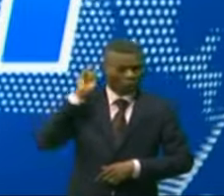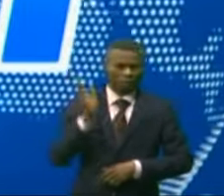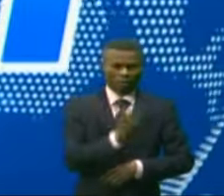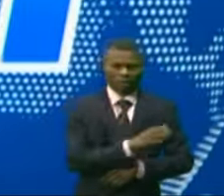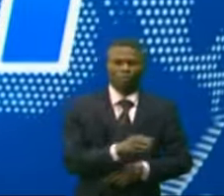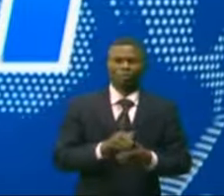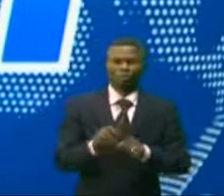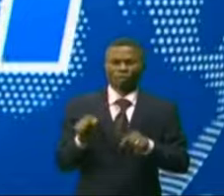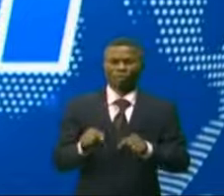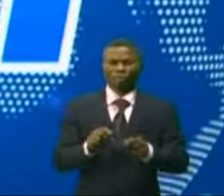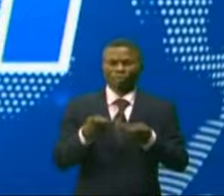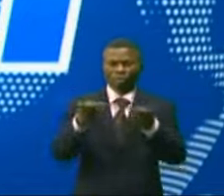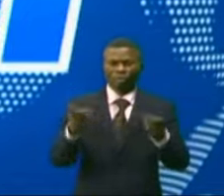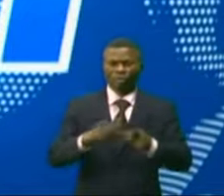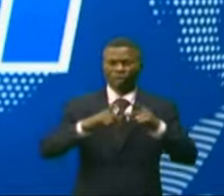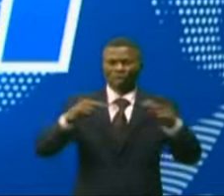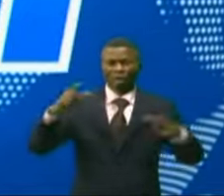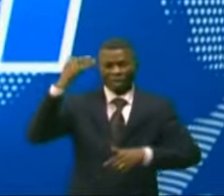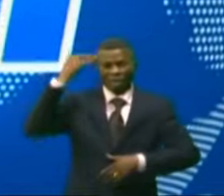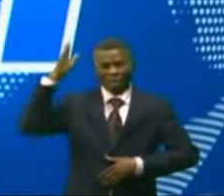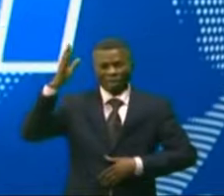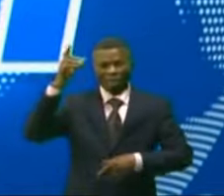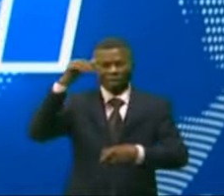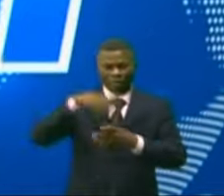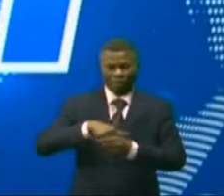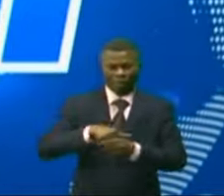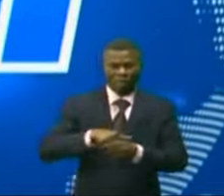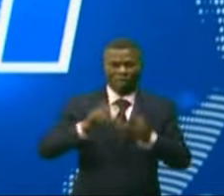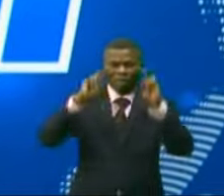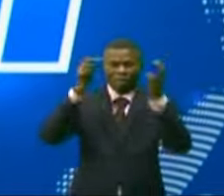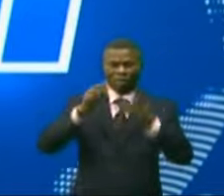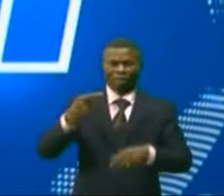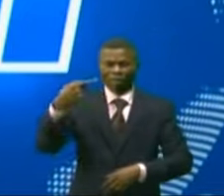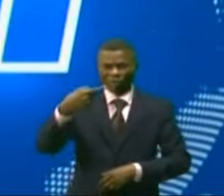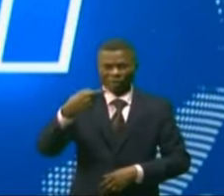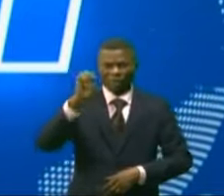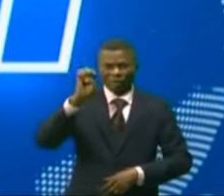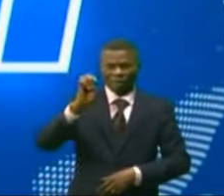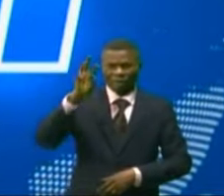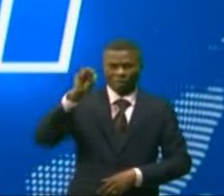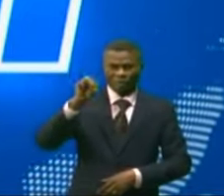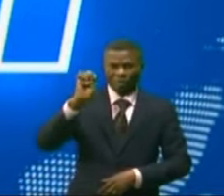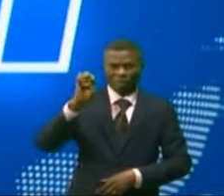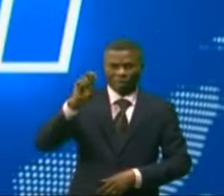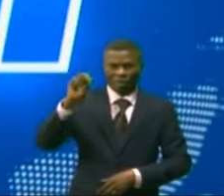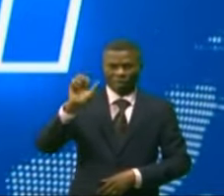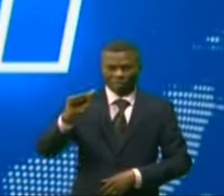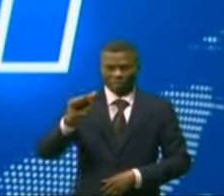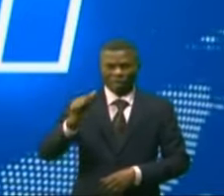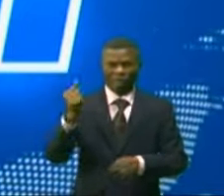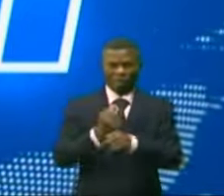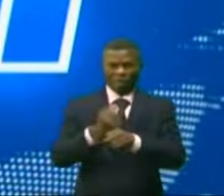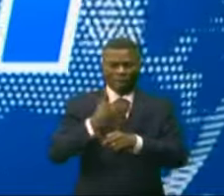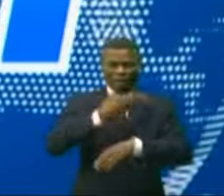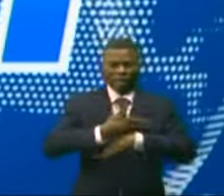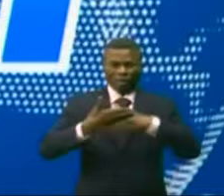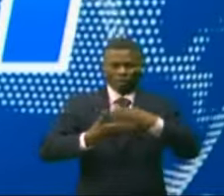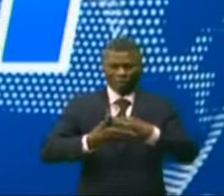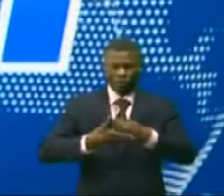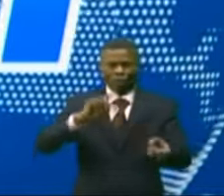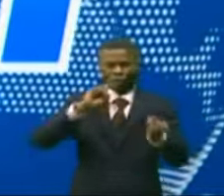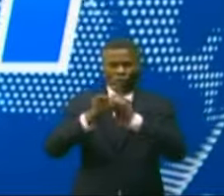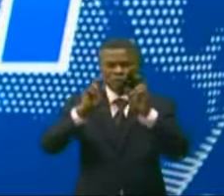le Lois là-bas pour l'espace Grand Équateur, plus précisément dans la ville de Guémena, province du Sud-Oubangui, où les travaux de construction et